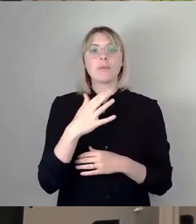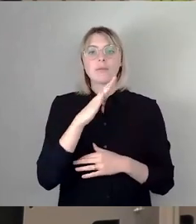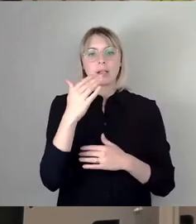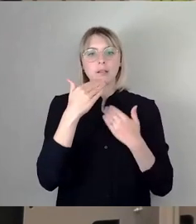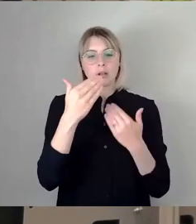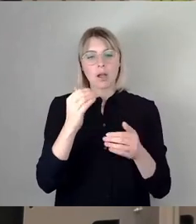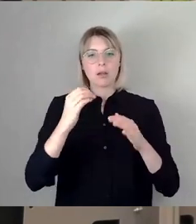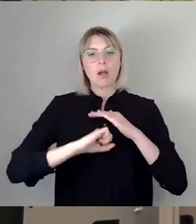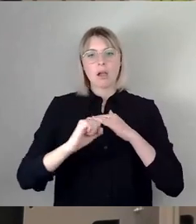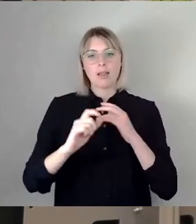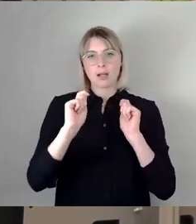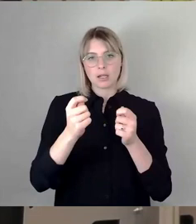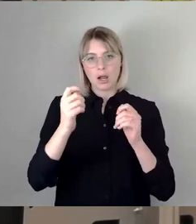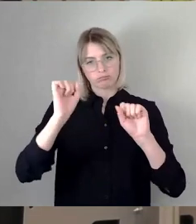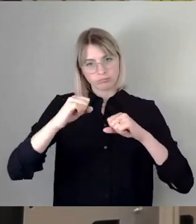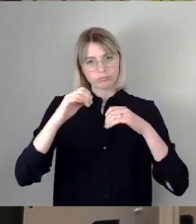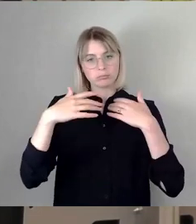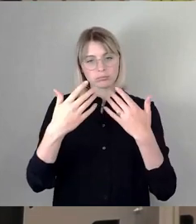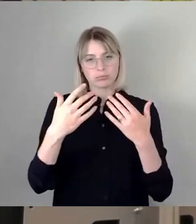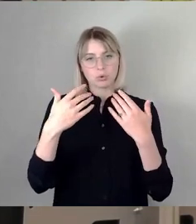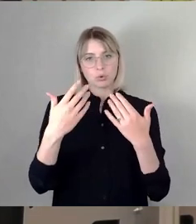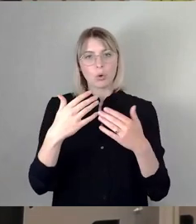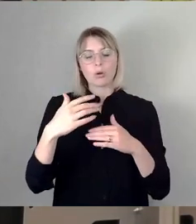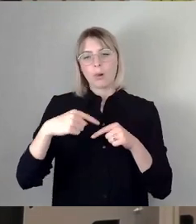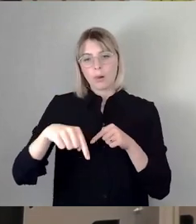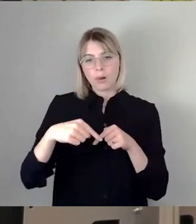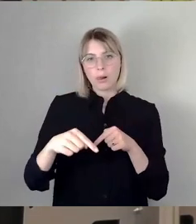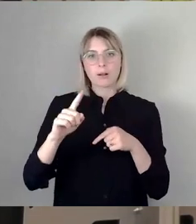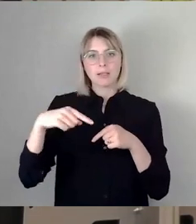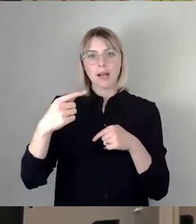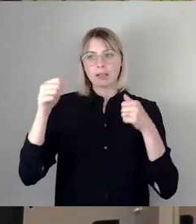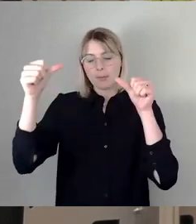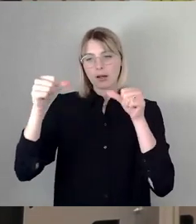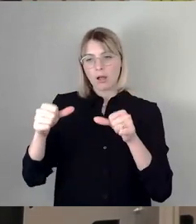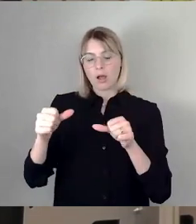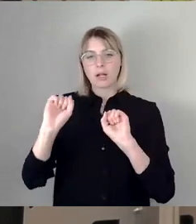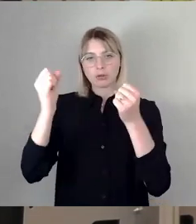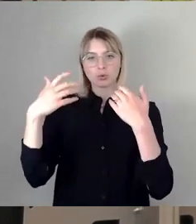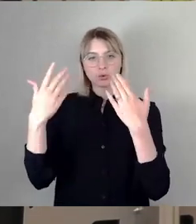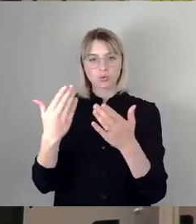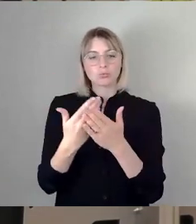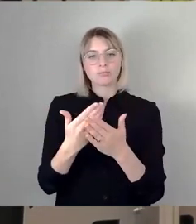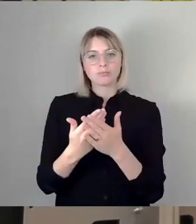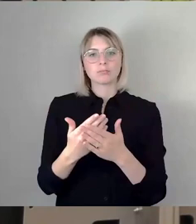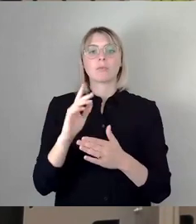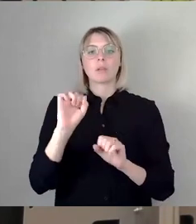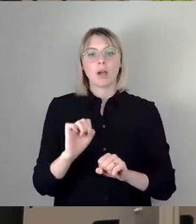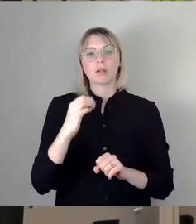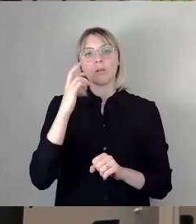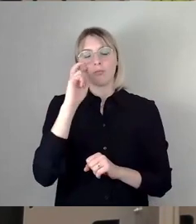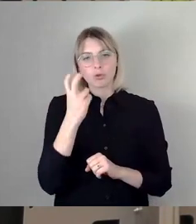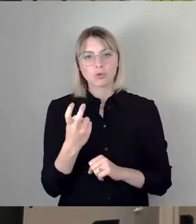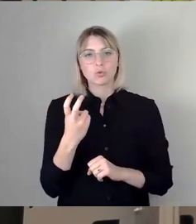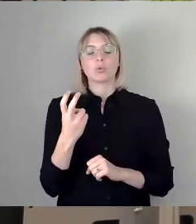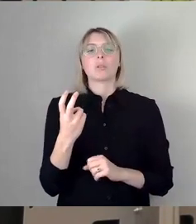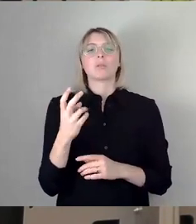absehbarer Zeit die nächste Plakatieraktion vor uns und können auch mal versuchen, das dann tagsüber, auch mit der größeren Einsicht, dass dann die